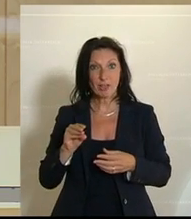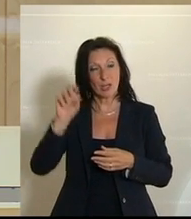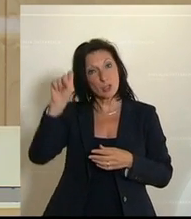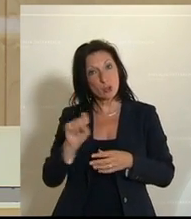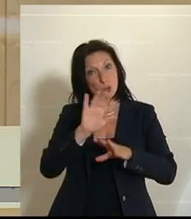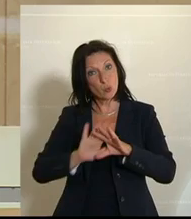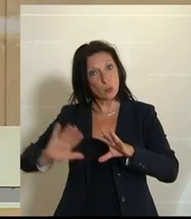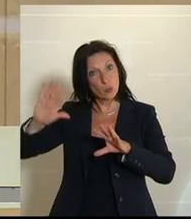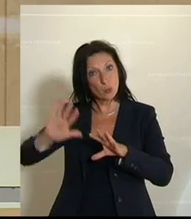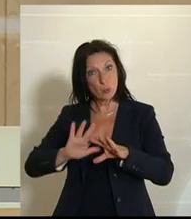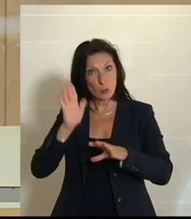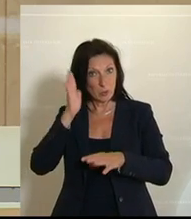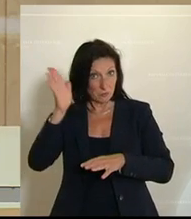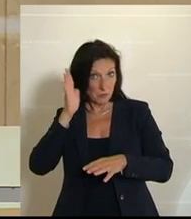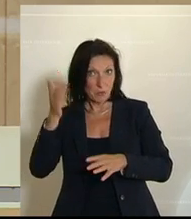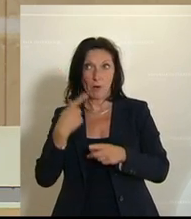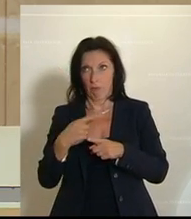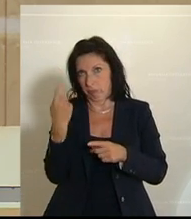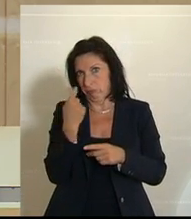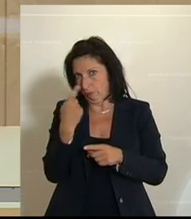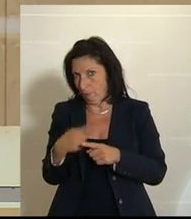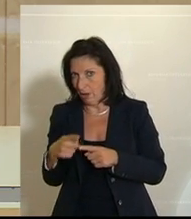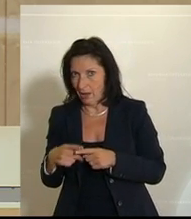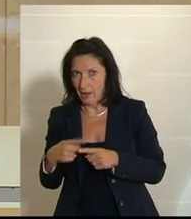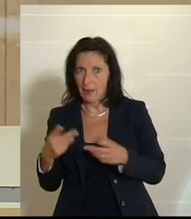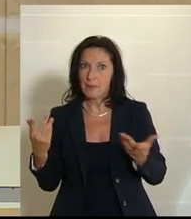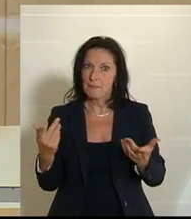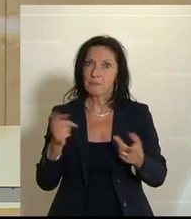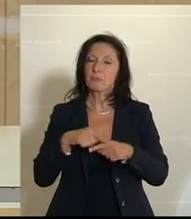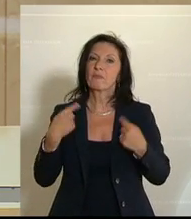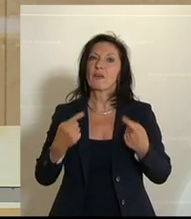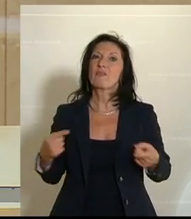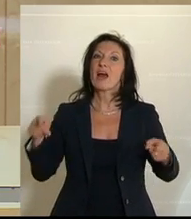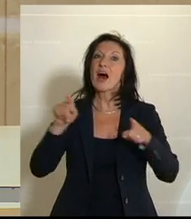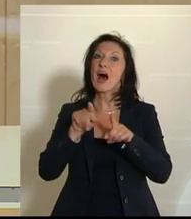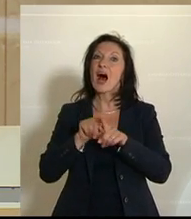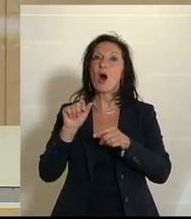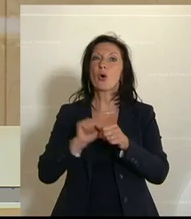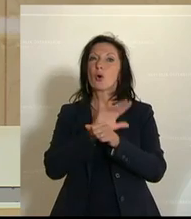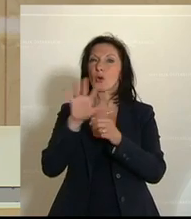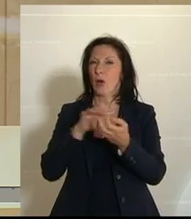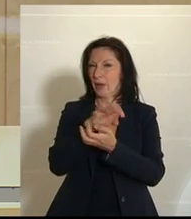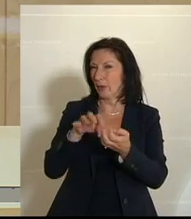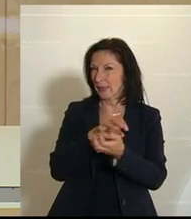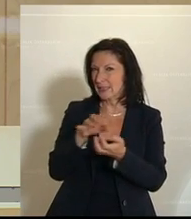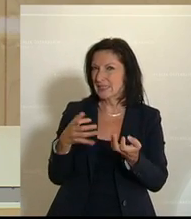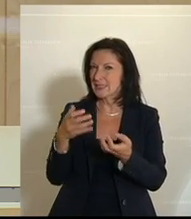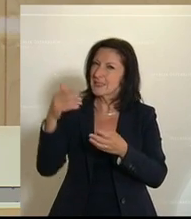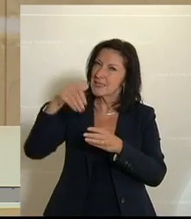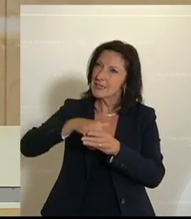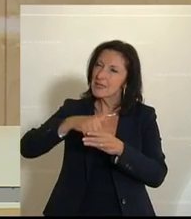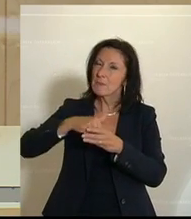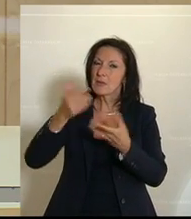Afrika konstituiert wird, hoffentlich bald einmal. Wir haben ja auch in der Covid-Krise ist ja auch ein Aspekt,